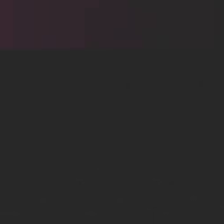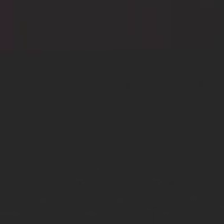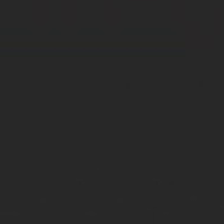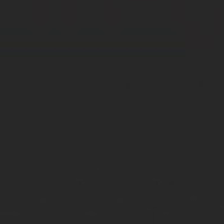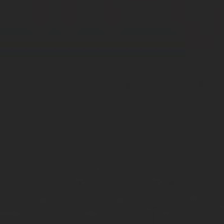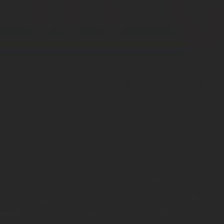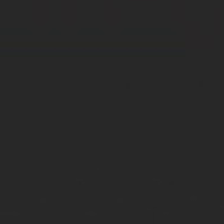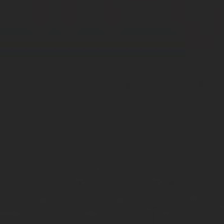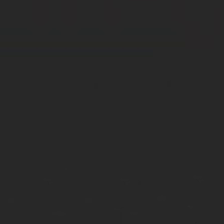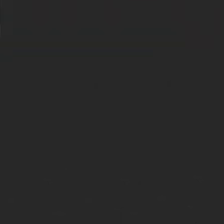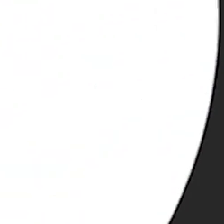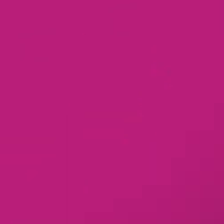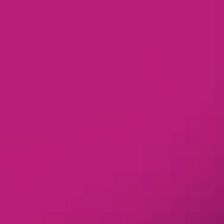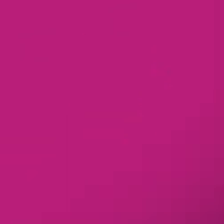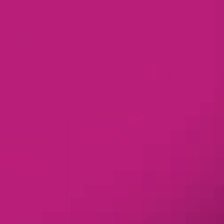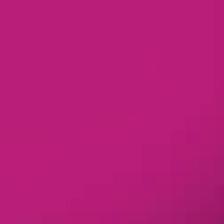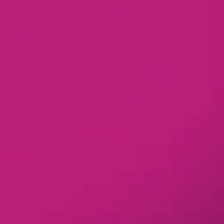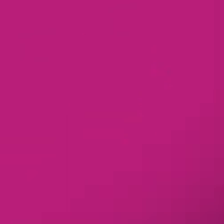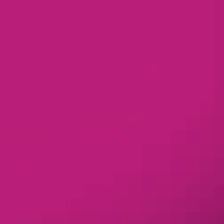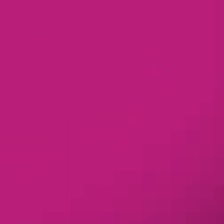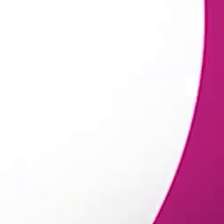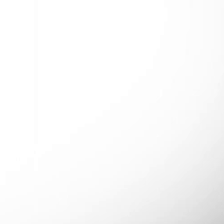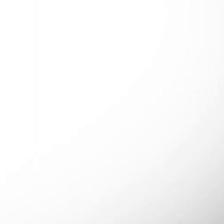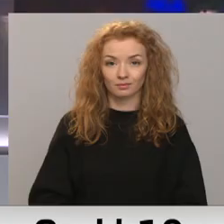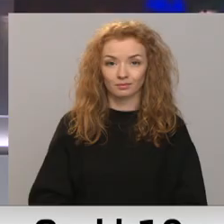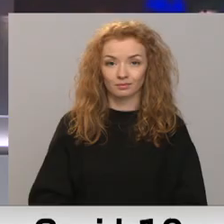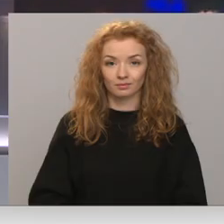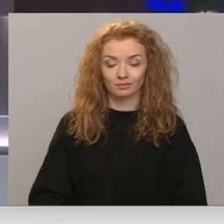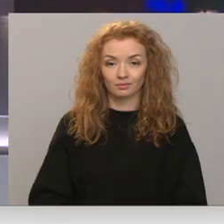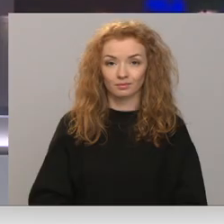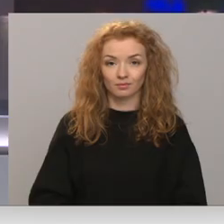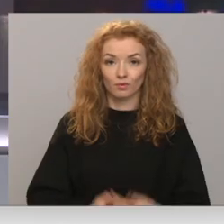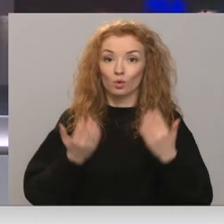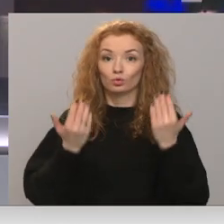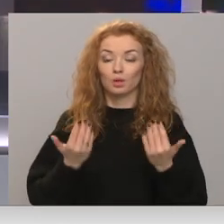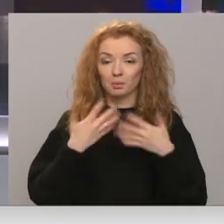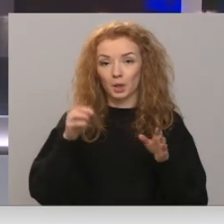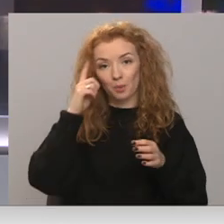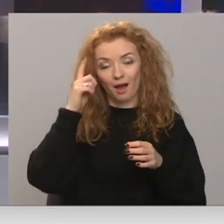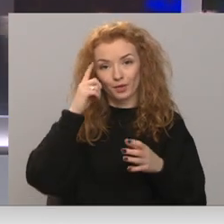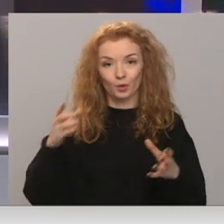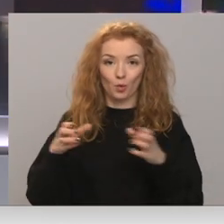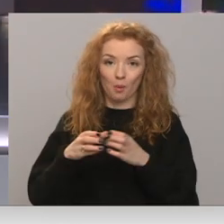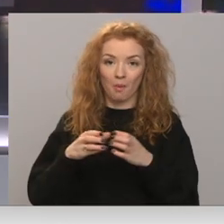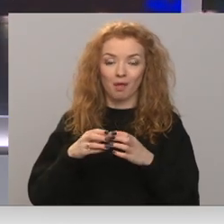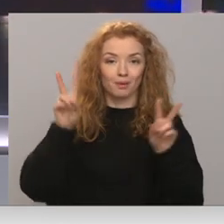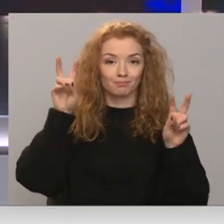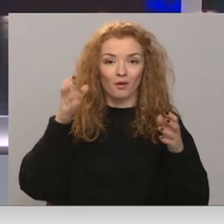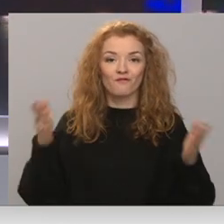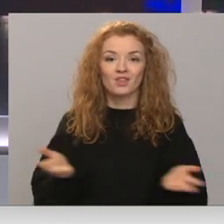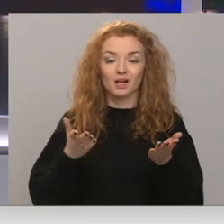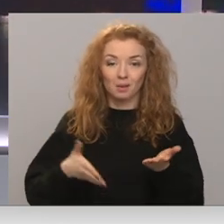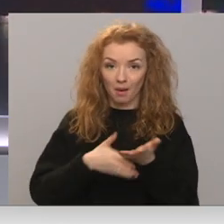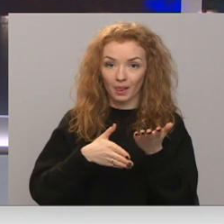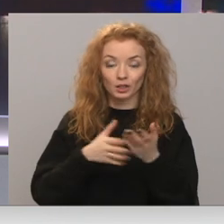Re! Viss ēters ir te! Un tikmēr šodien brīvrātīgo kustība viegli palīdzēt